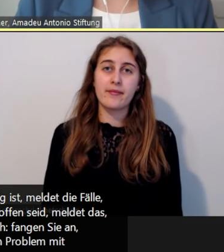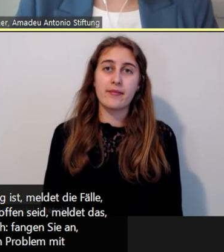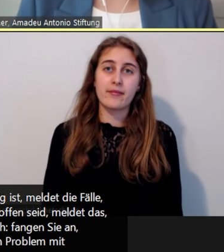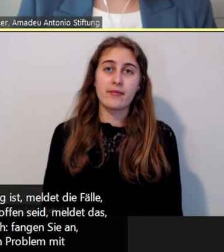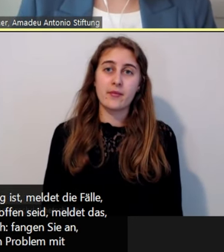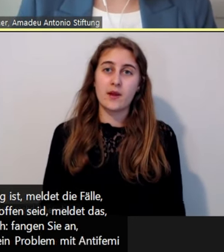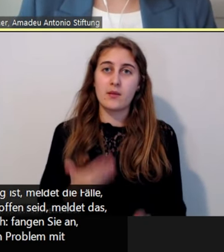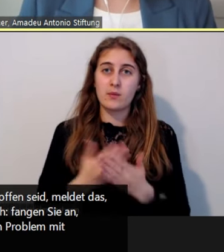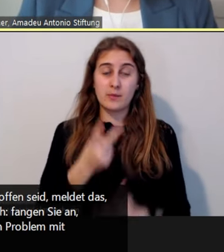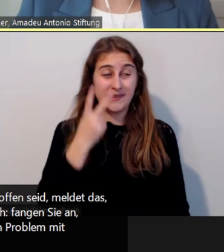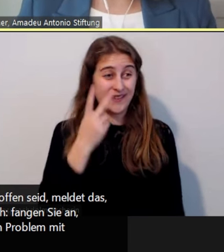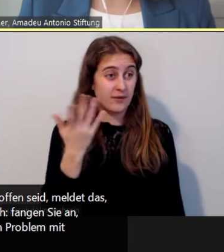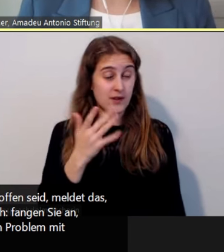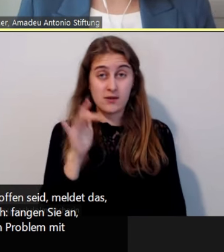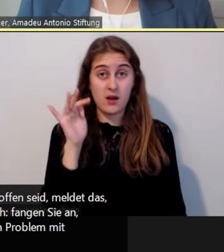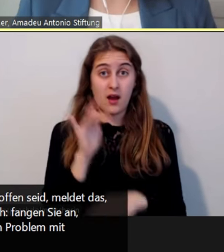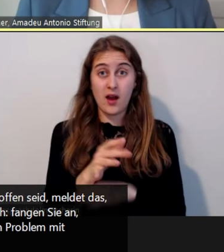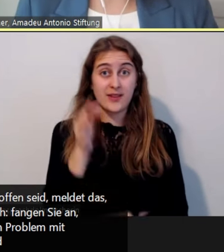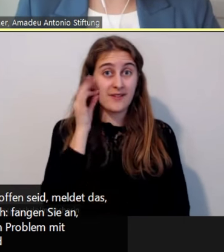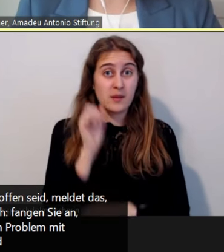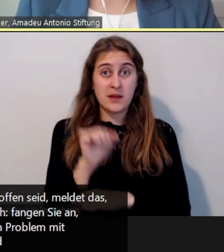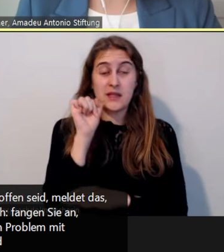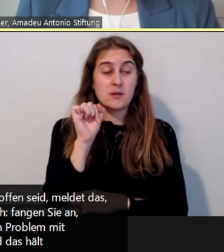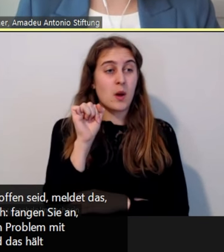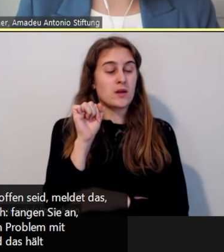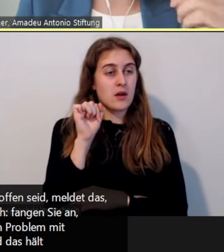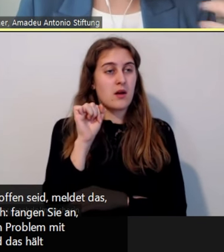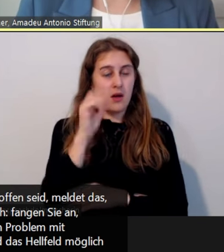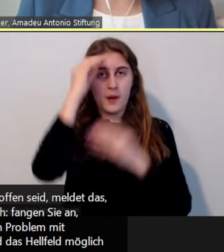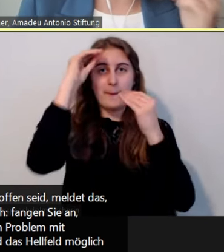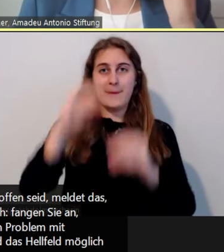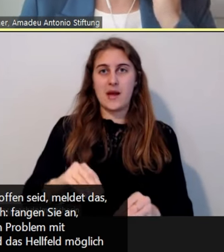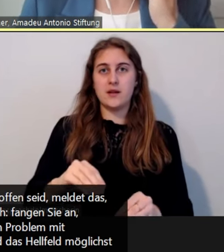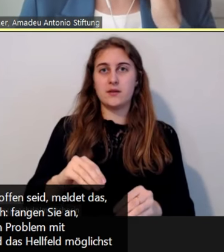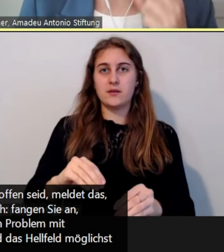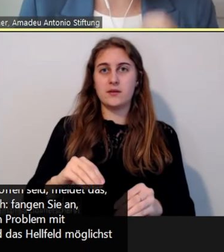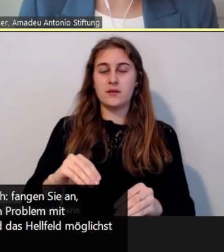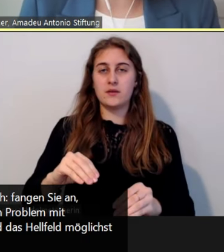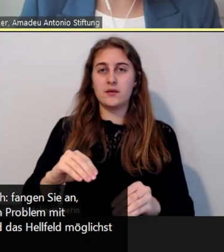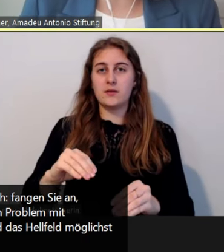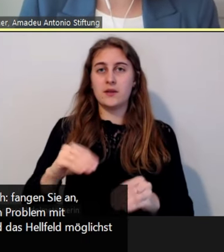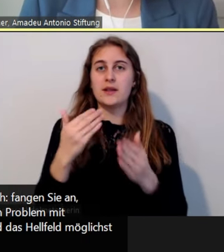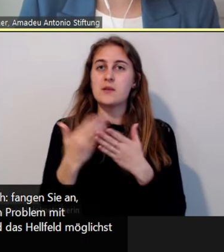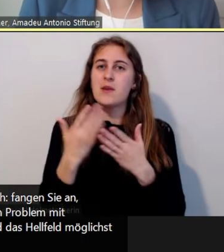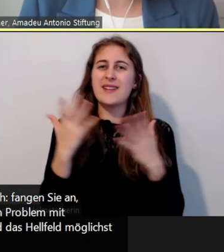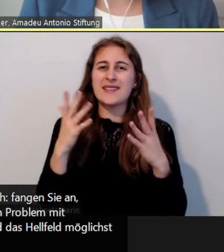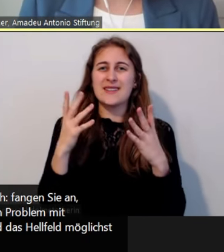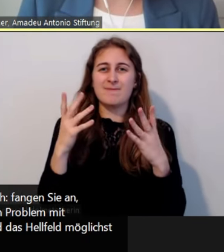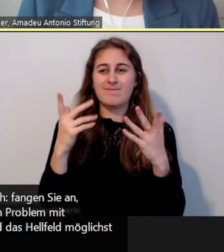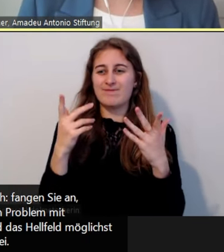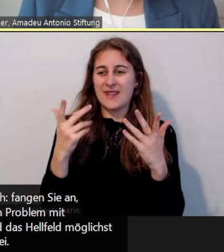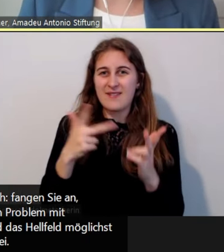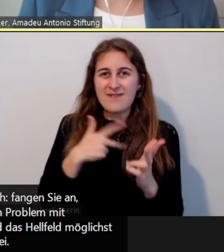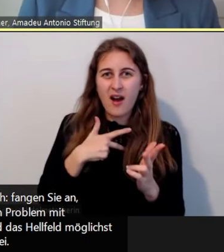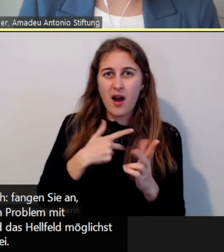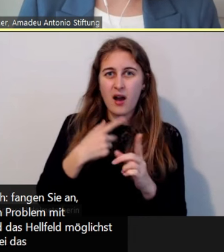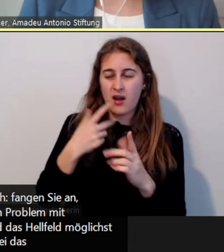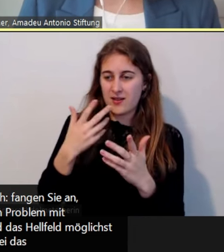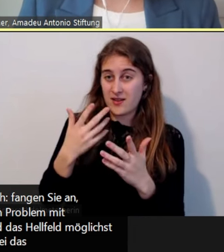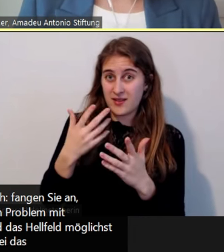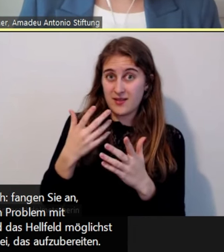Antifeminismus. Das kann man nur abbilden und das Hellfeld möglichst, das Dunkelfeld möglichst erhellen. Also helft uns dabei, das